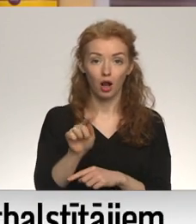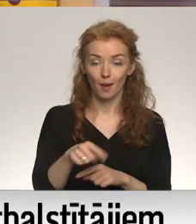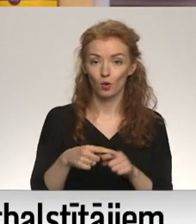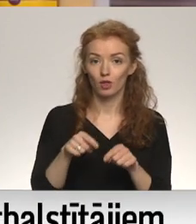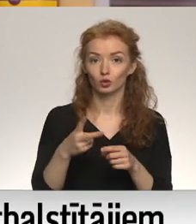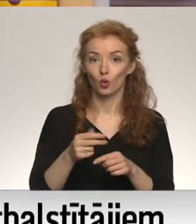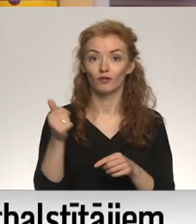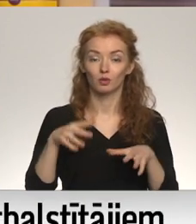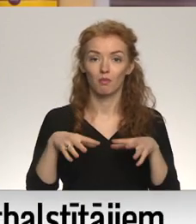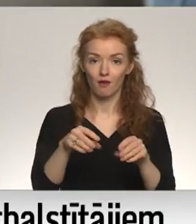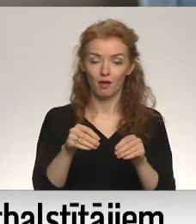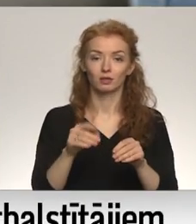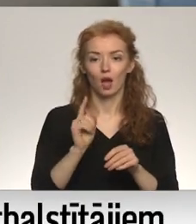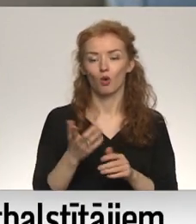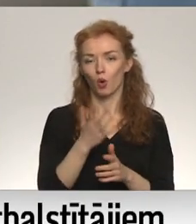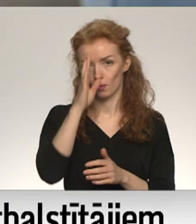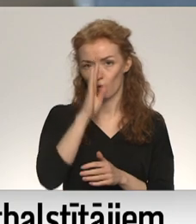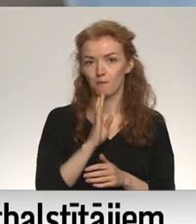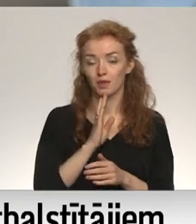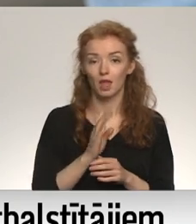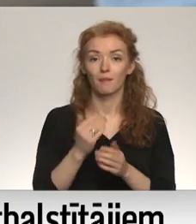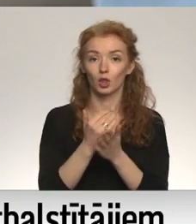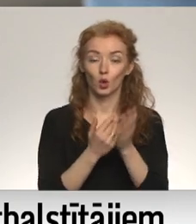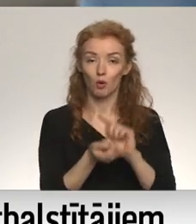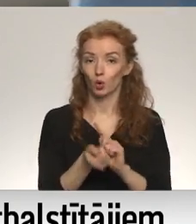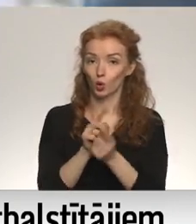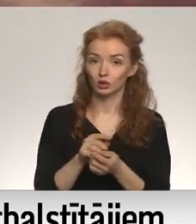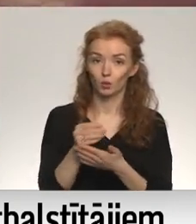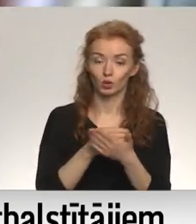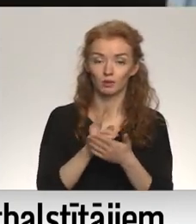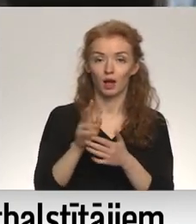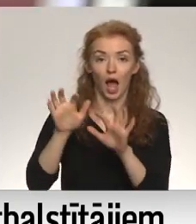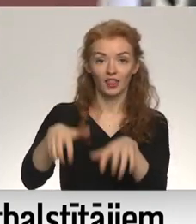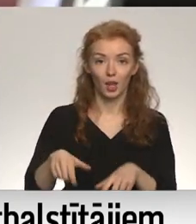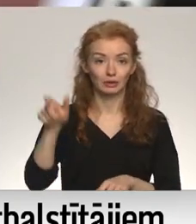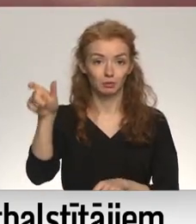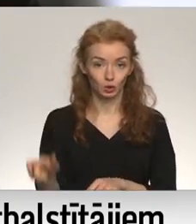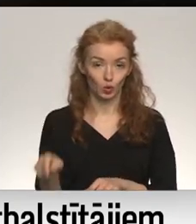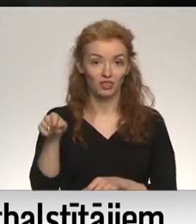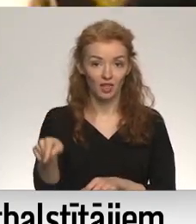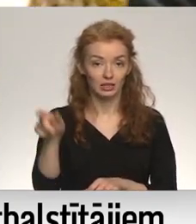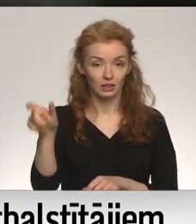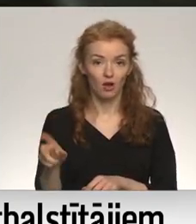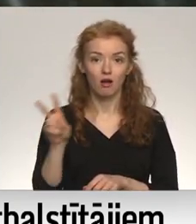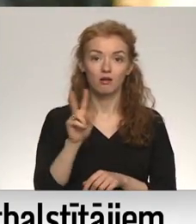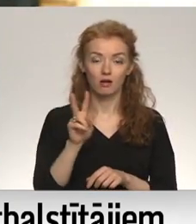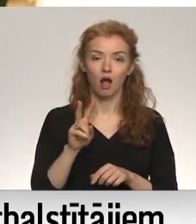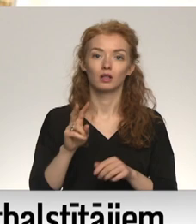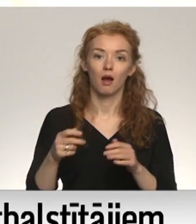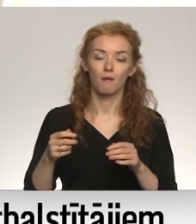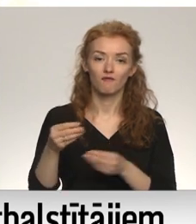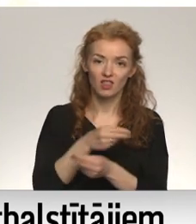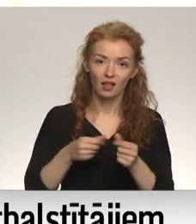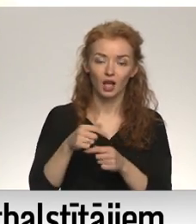ko viņi ir izdarījis, ir jābūt kaut kam būtiskam. Grozījuma parec iespēja atņemt Latvijas pilsonību personai, kuras niegusi būtisku finansiālu,